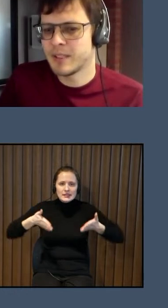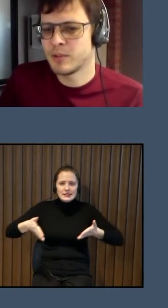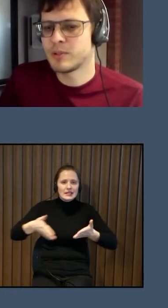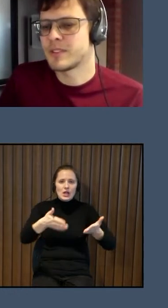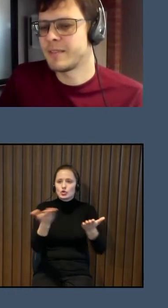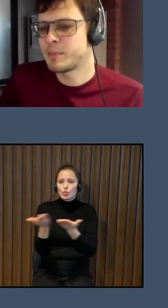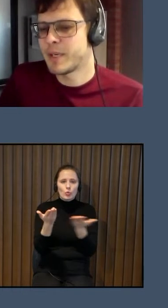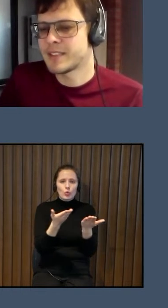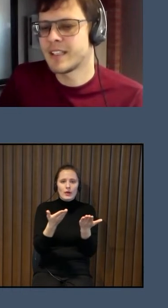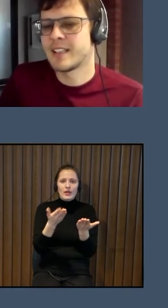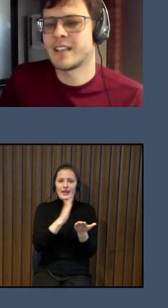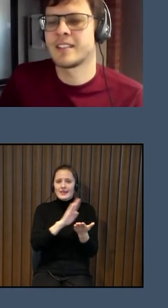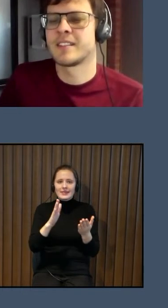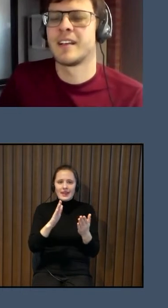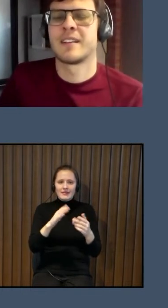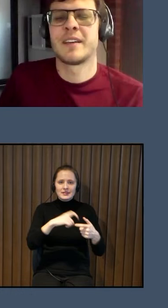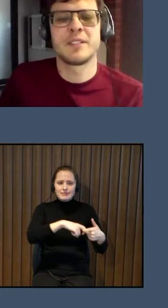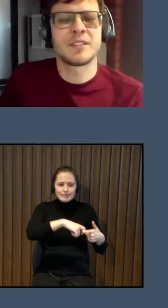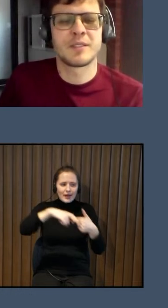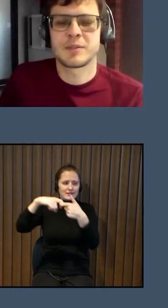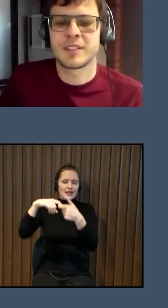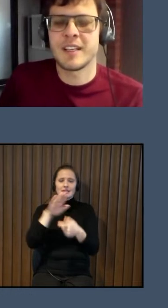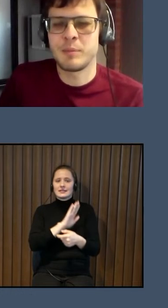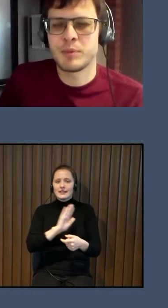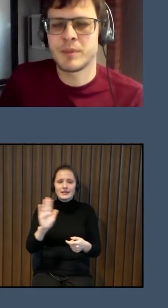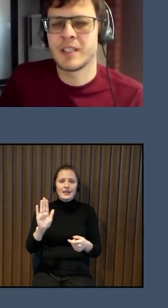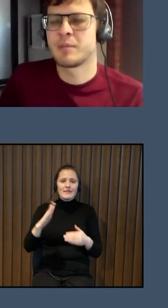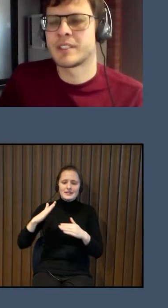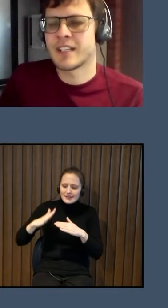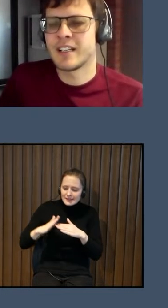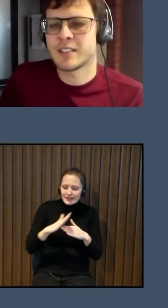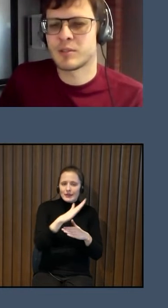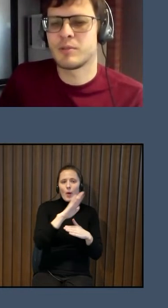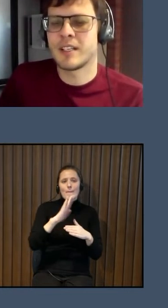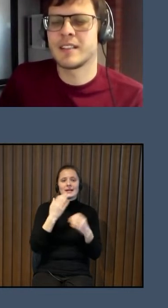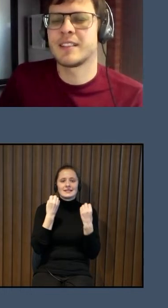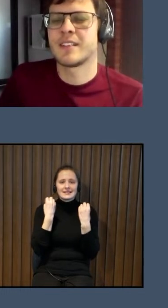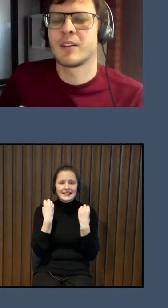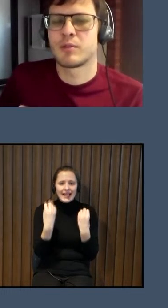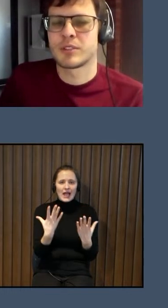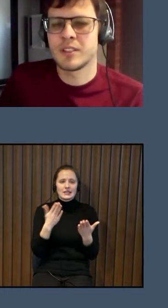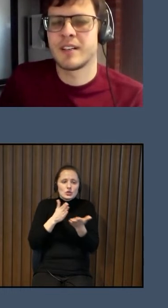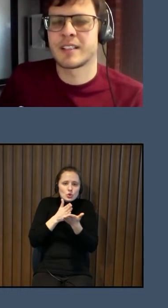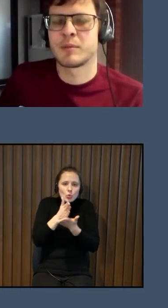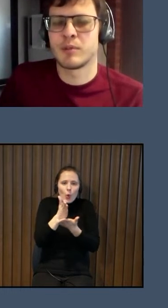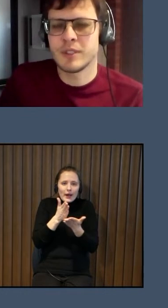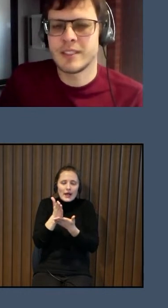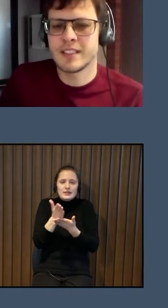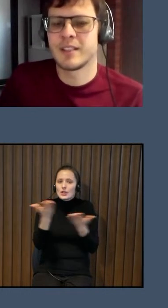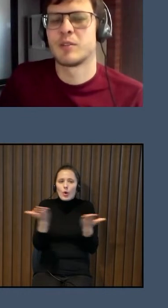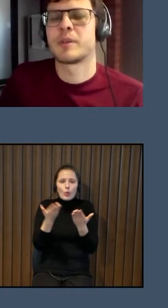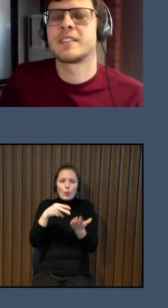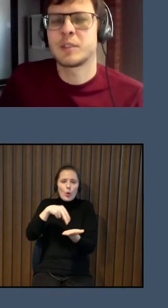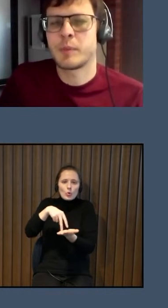nevis pandus, nevis pacēlājis, nevis slīpumi, bet skaidrs norādes, kur cilvēkam